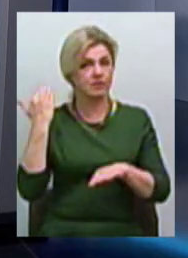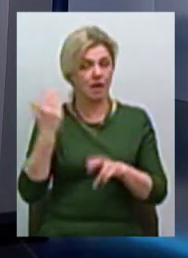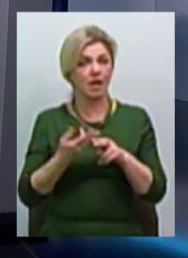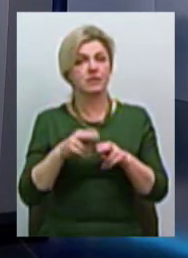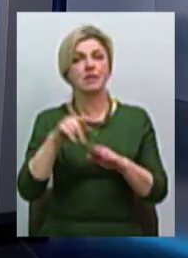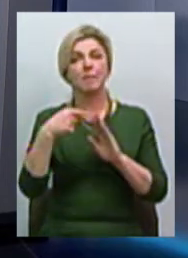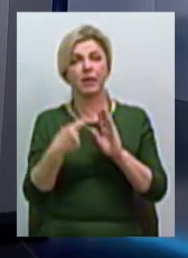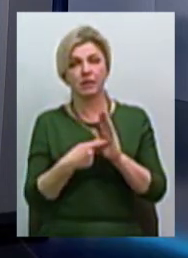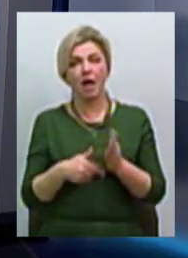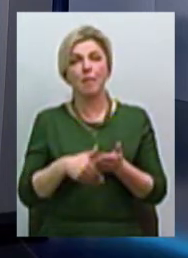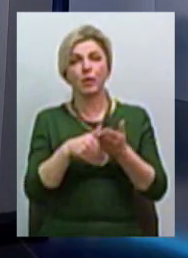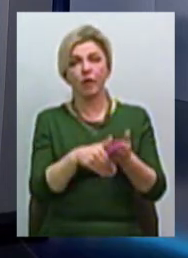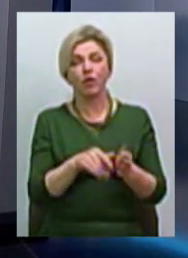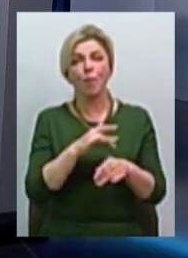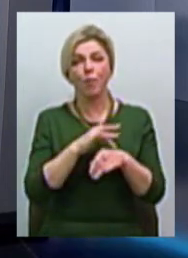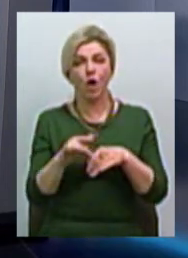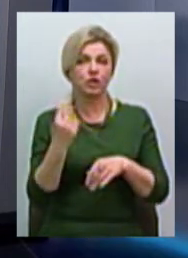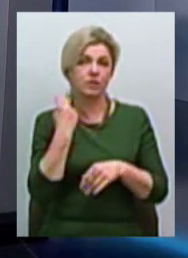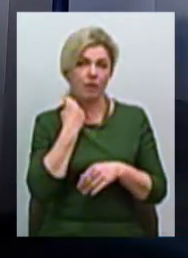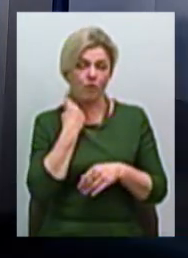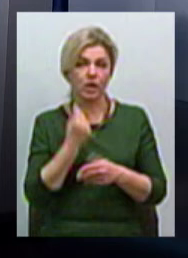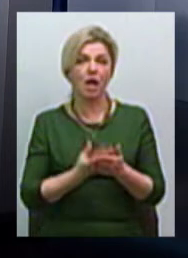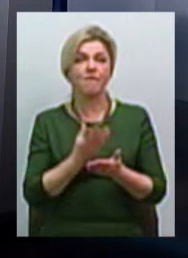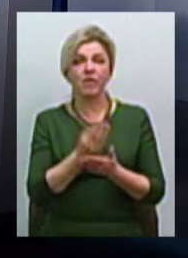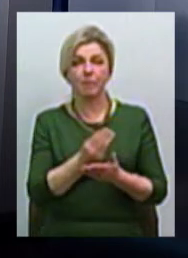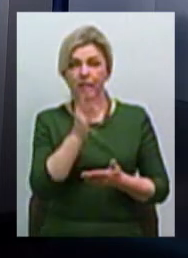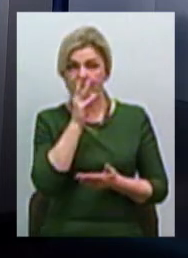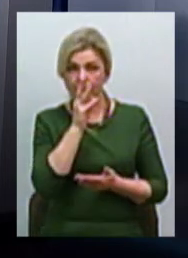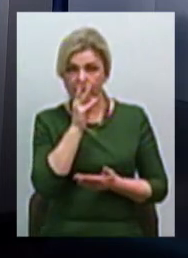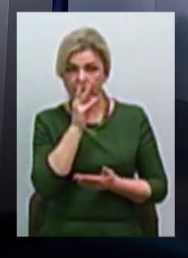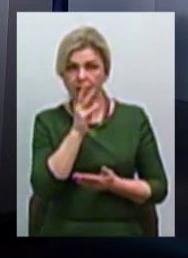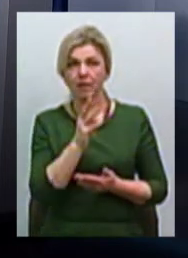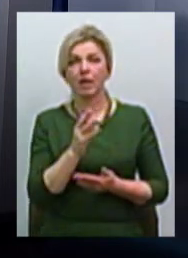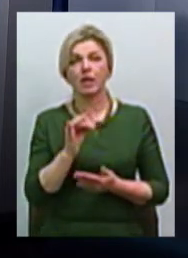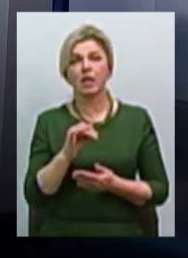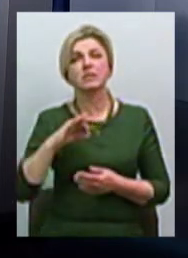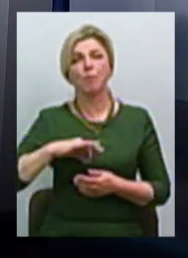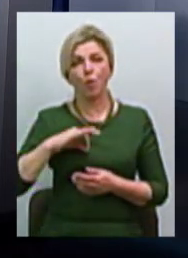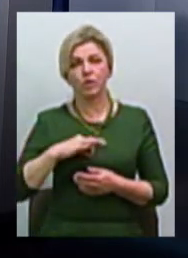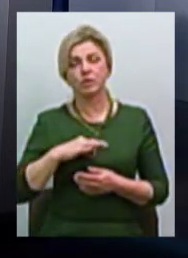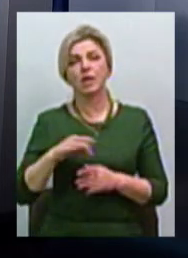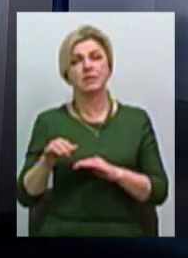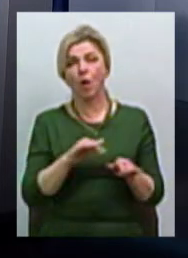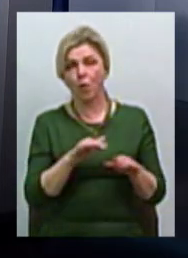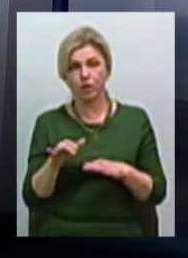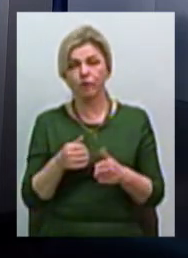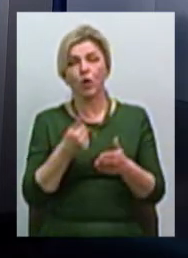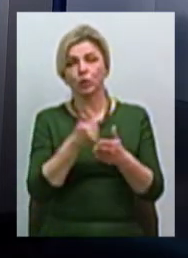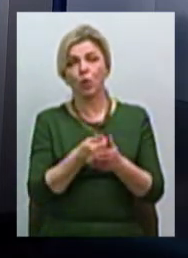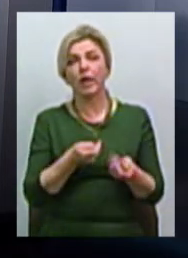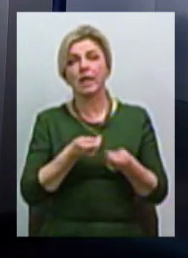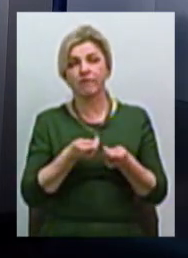питання сприянню погашення заборгованості з виплати заробітної оплати та вжиття відповідних заходів до керівників